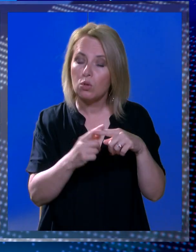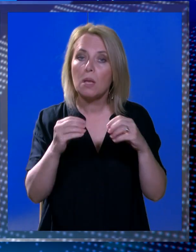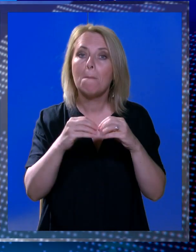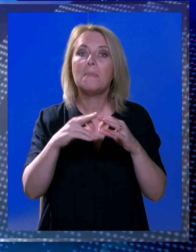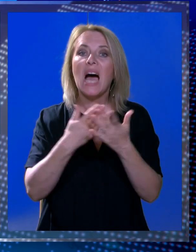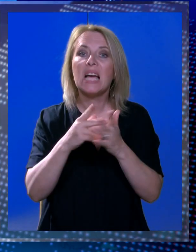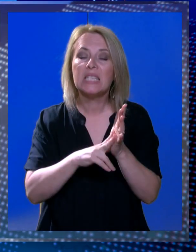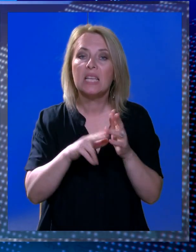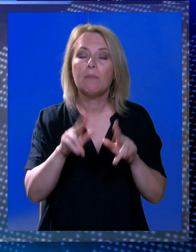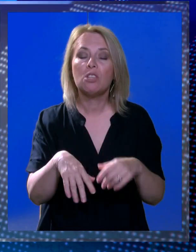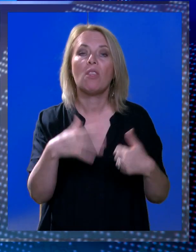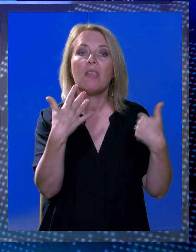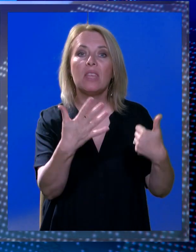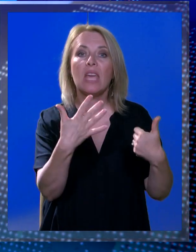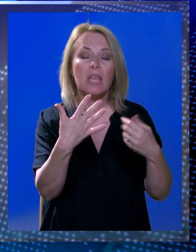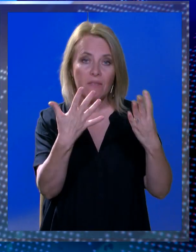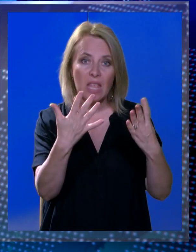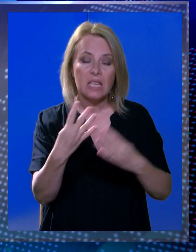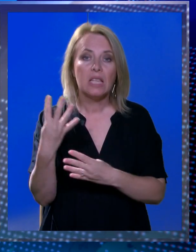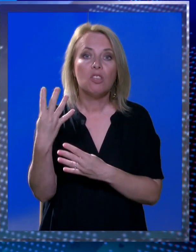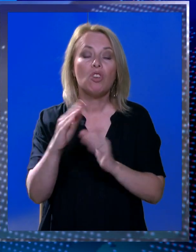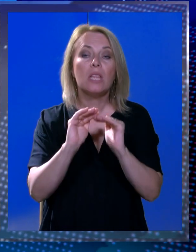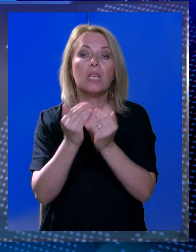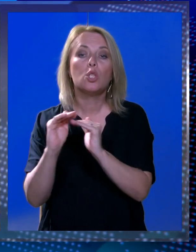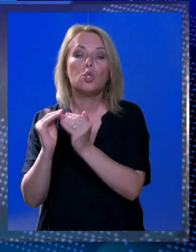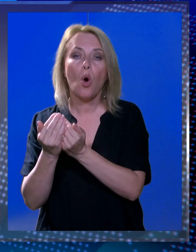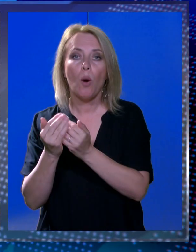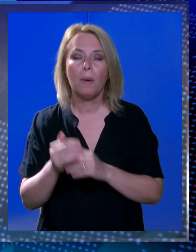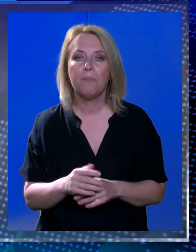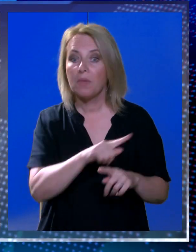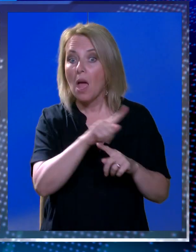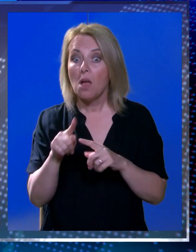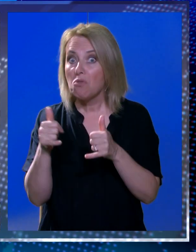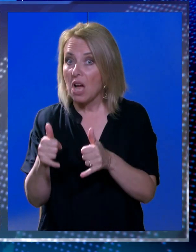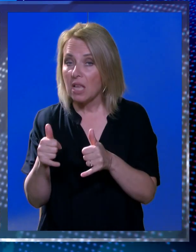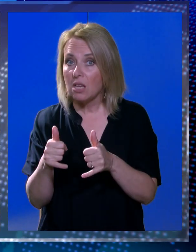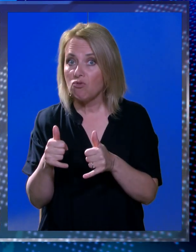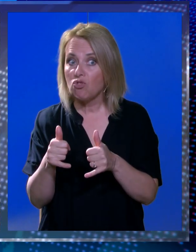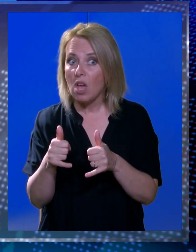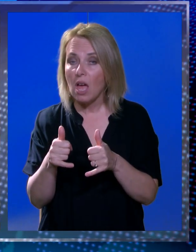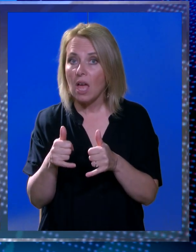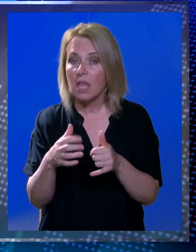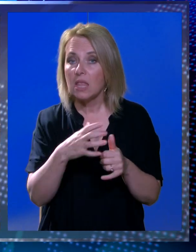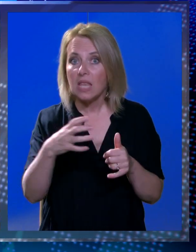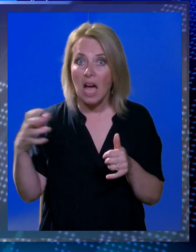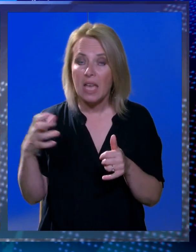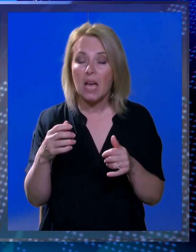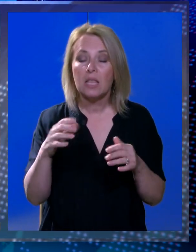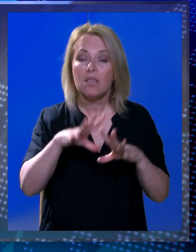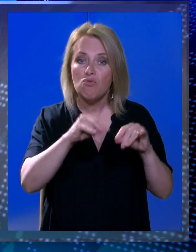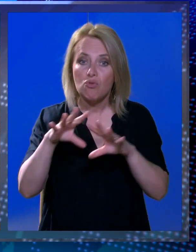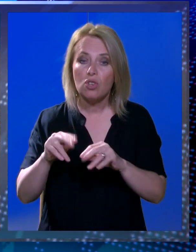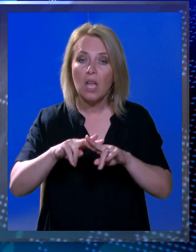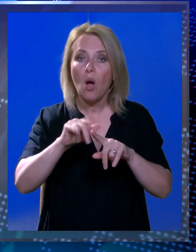Hotel će imati 94 sobe. Dokada će trajati rušenje hotela kao i kada se može